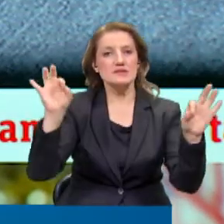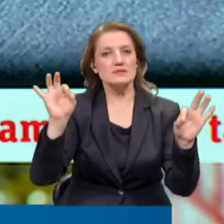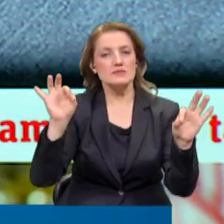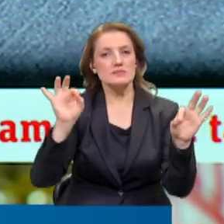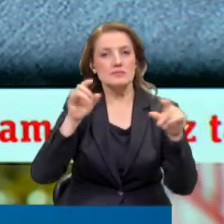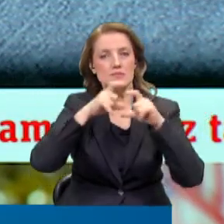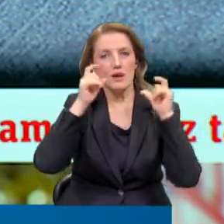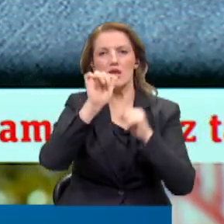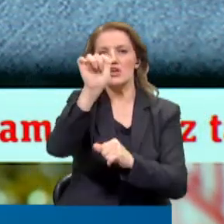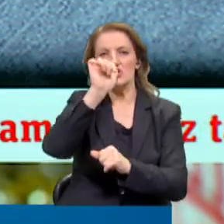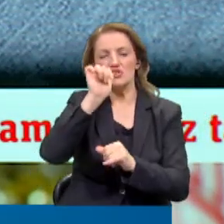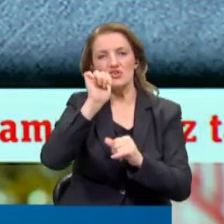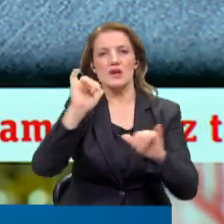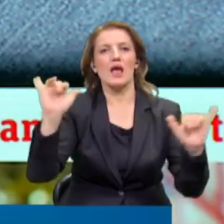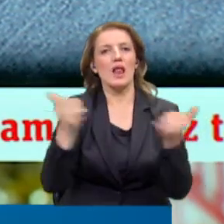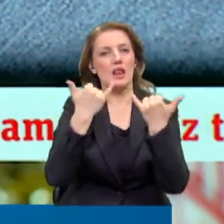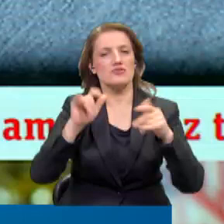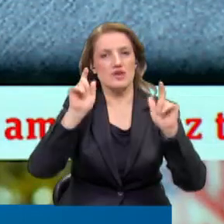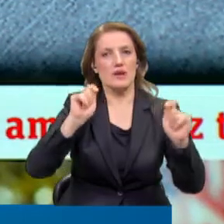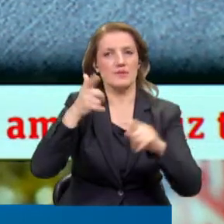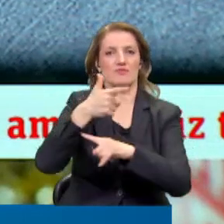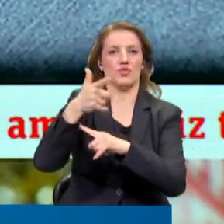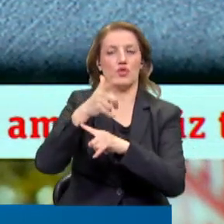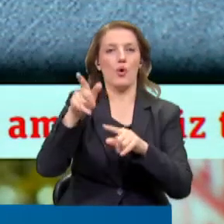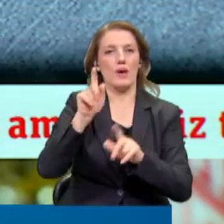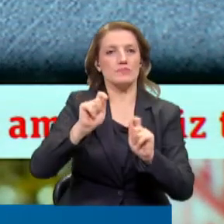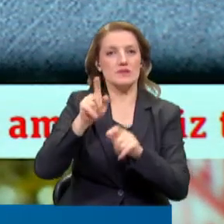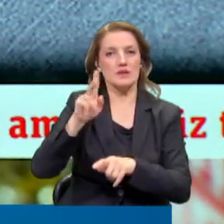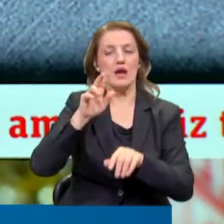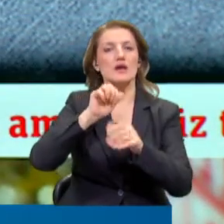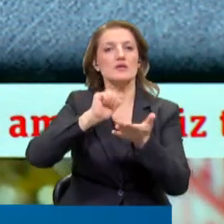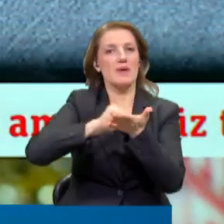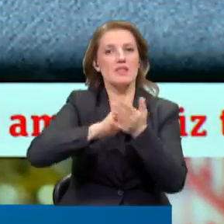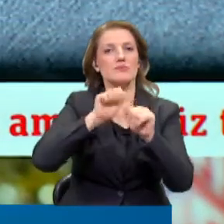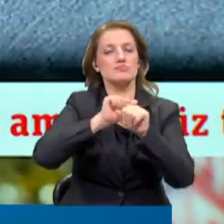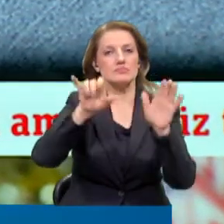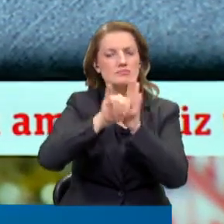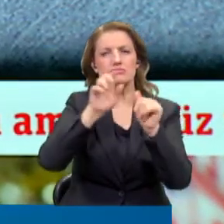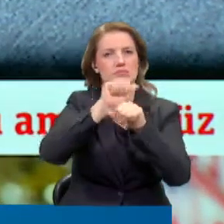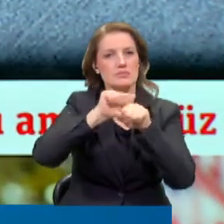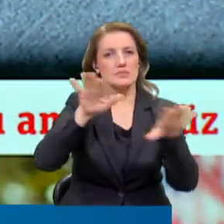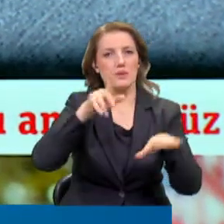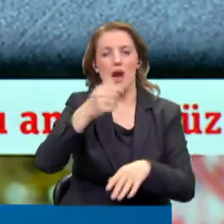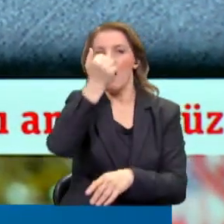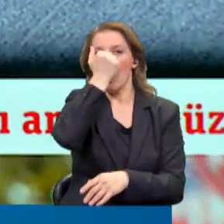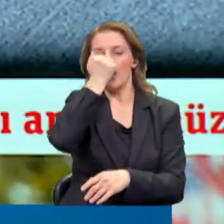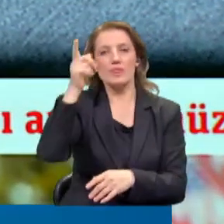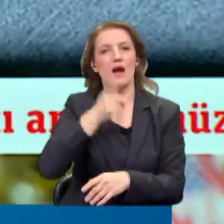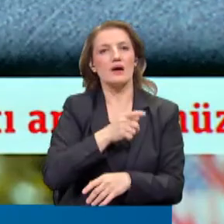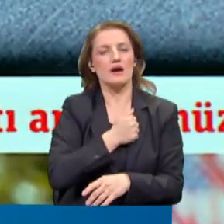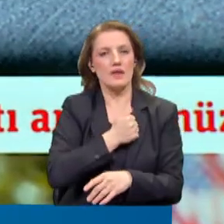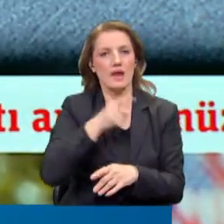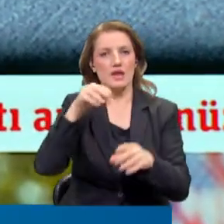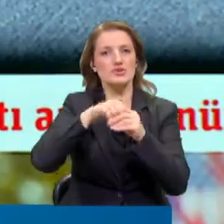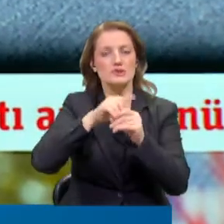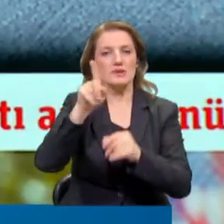içki içip dans ettikleri görüntülenmişti. Sosyal medyada hızla yayılan videolar Kanada'da öfkeye sebep oldu. Sonra orada da